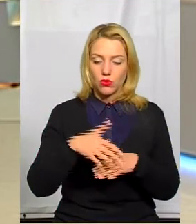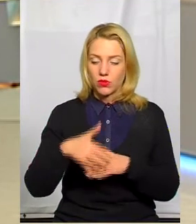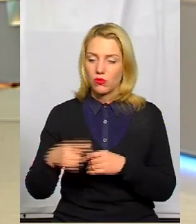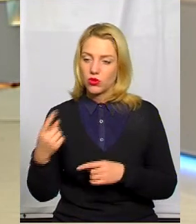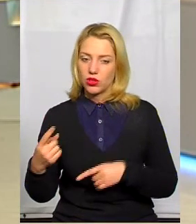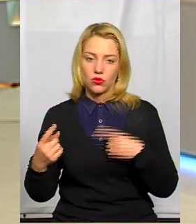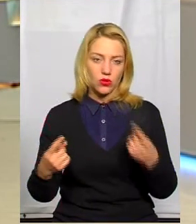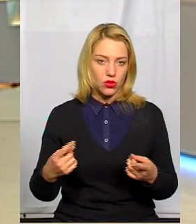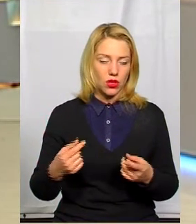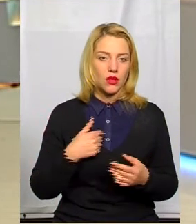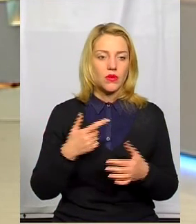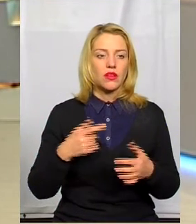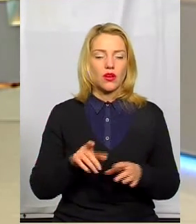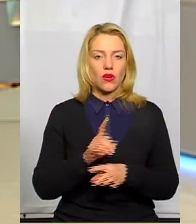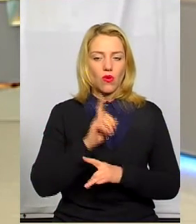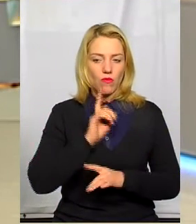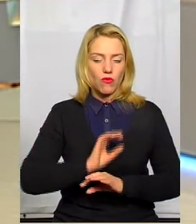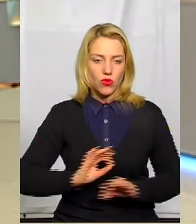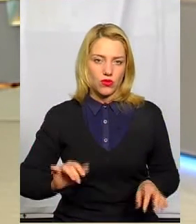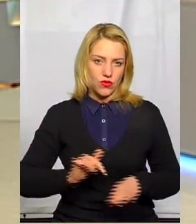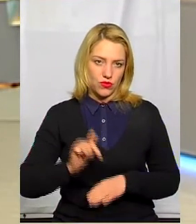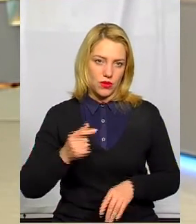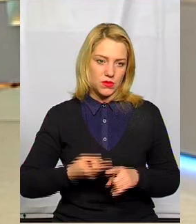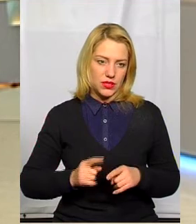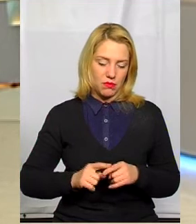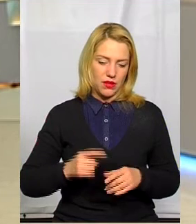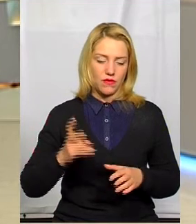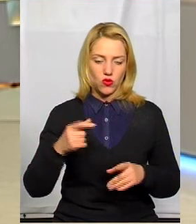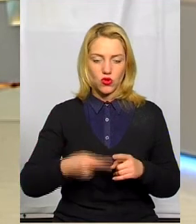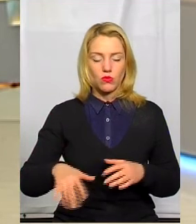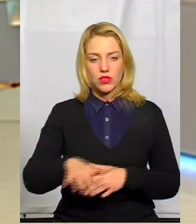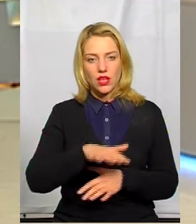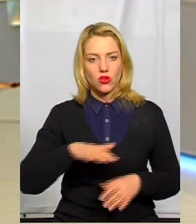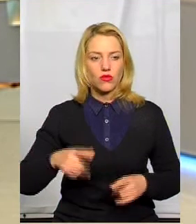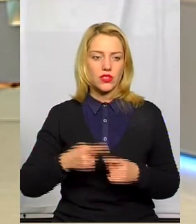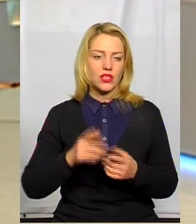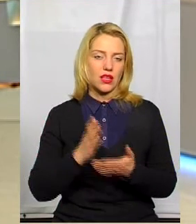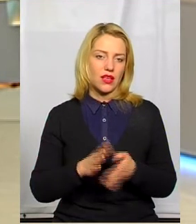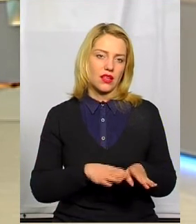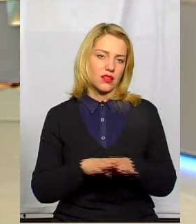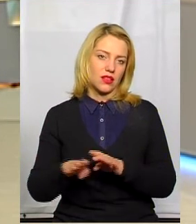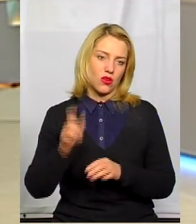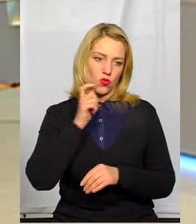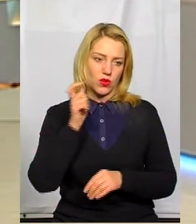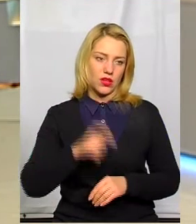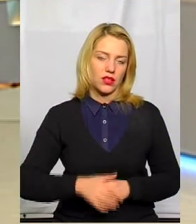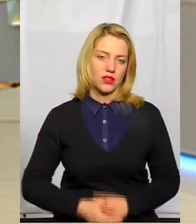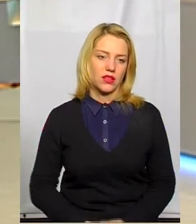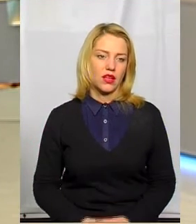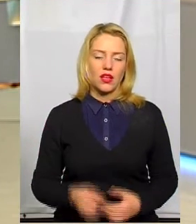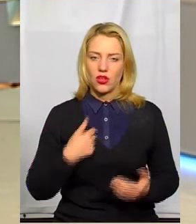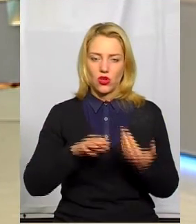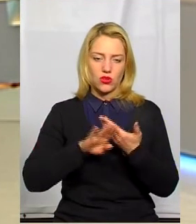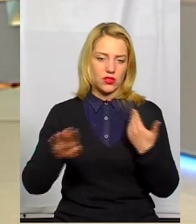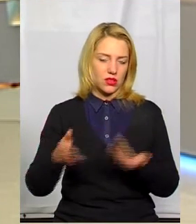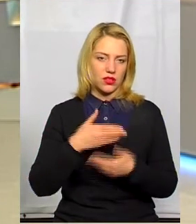ми один інший, ми комфортно відчуваємо себе в цьому середовищі, значить, і це є все єдина Україна, тому ділити нас просто